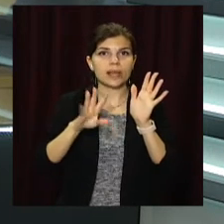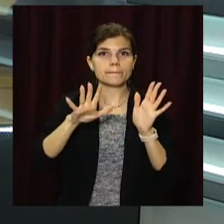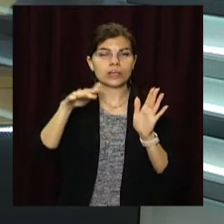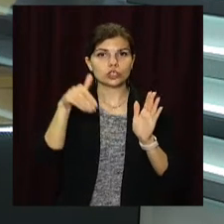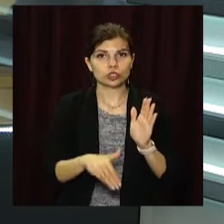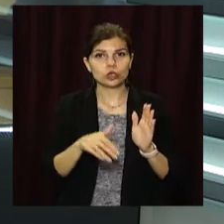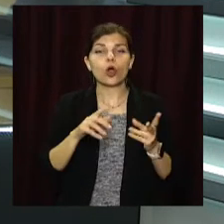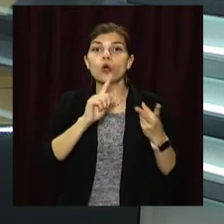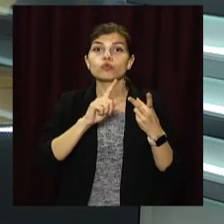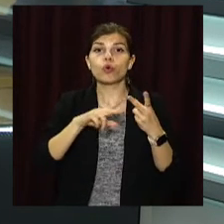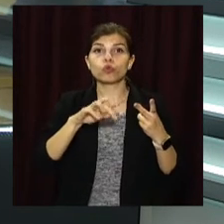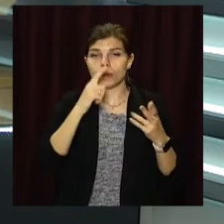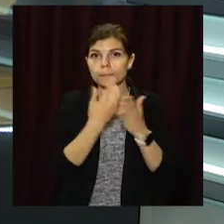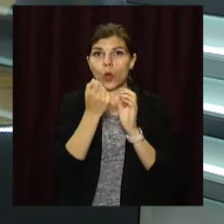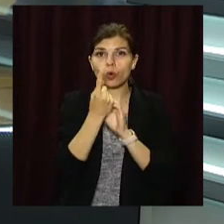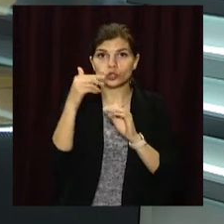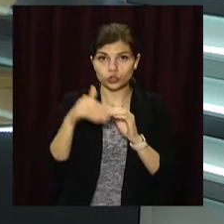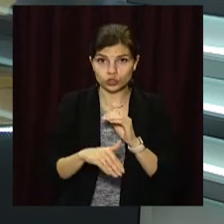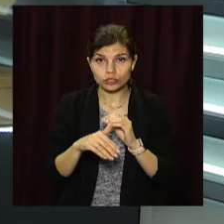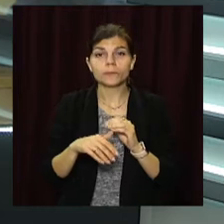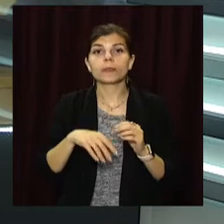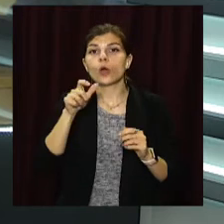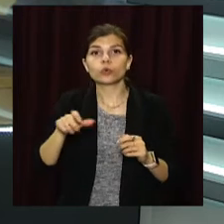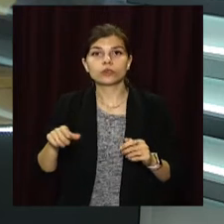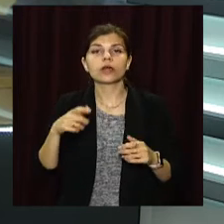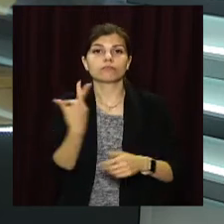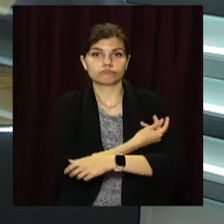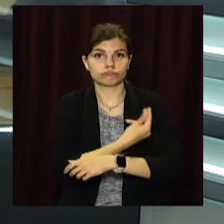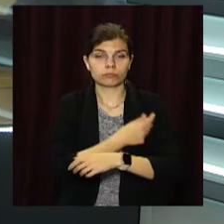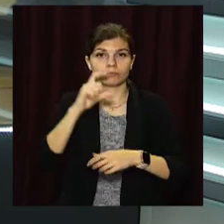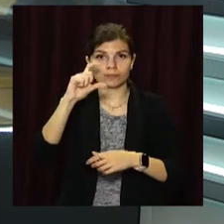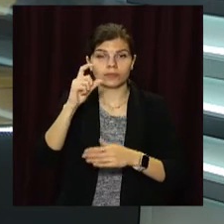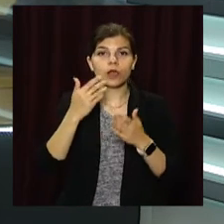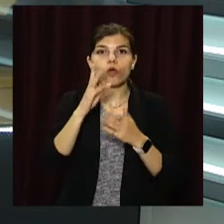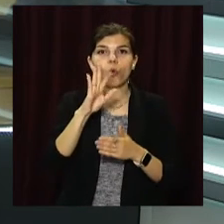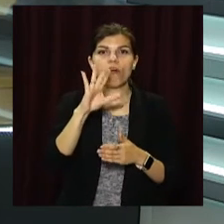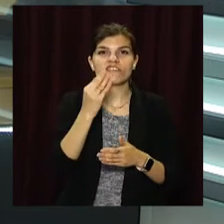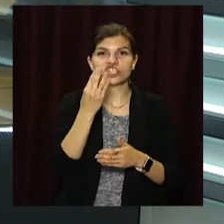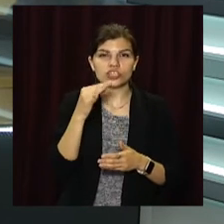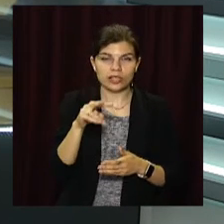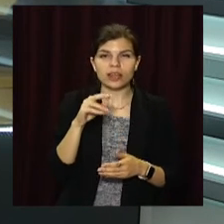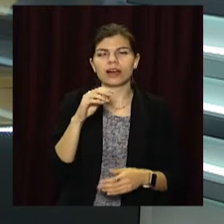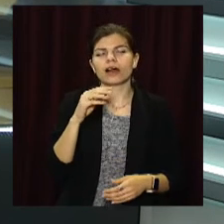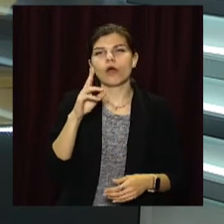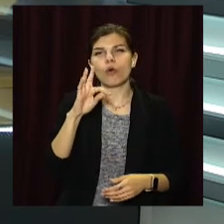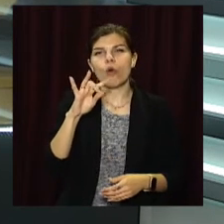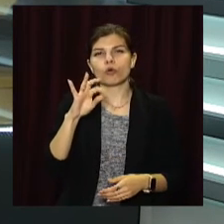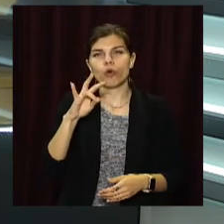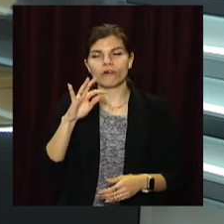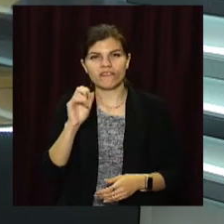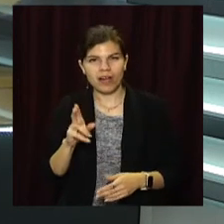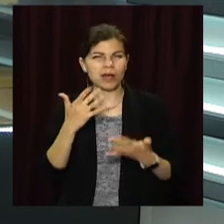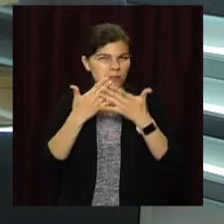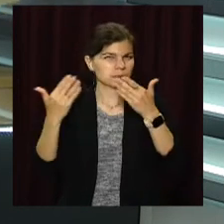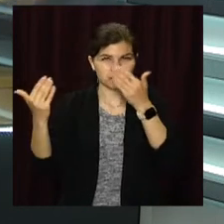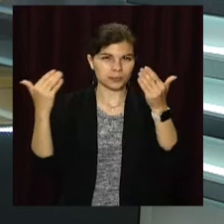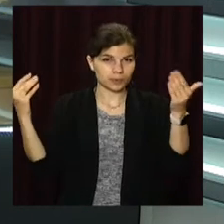тисяч, другу дозу – понад 11 тисяч. Людей імунізували препаратами Ковішилд, Коронавак, Астразенека та Кумірнаті.